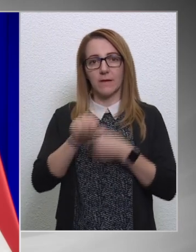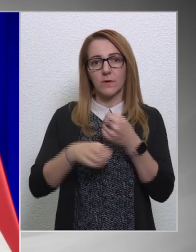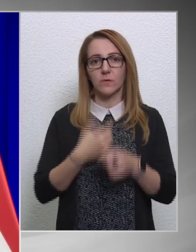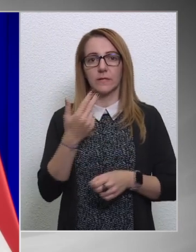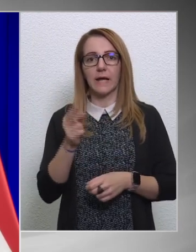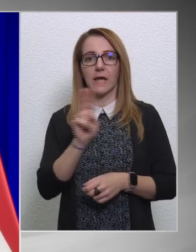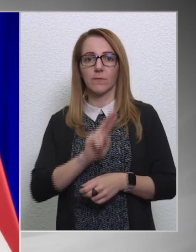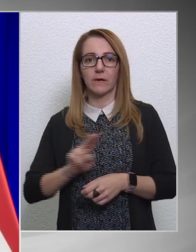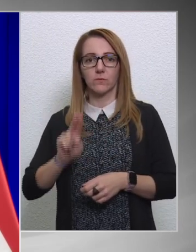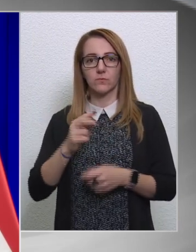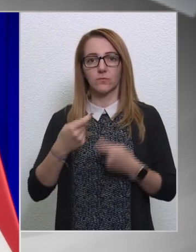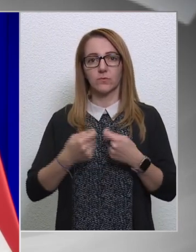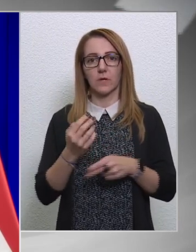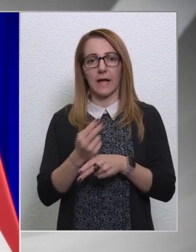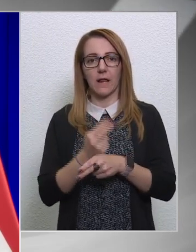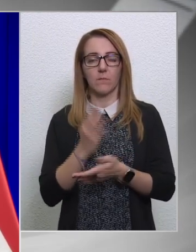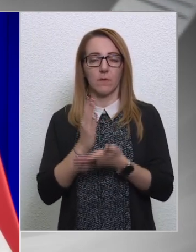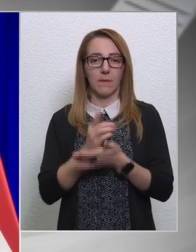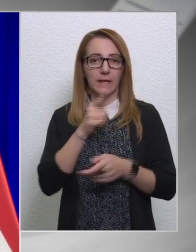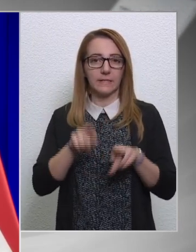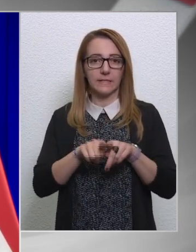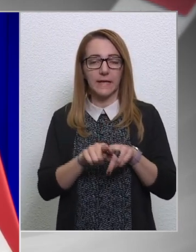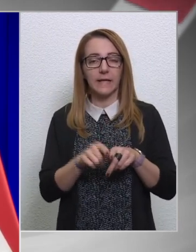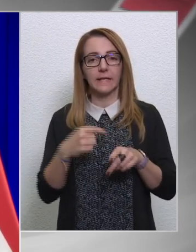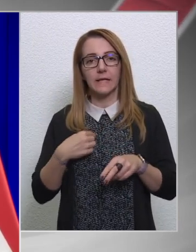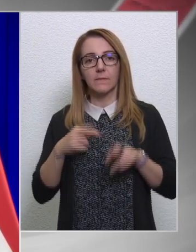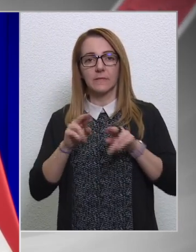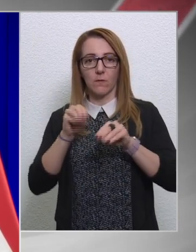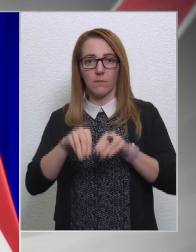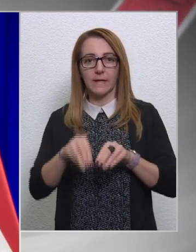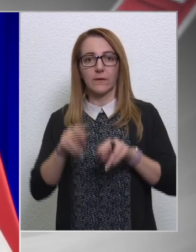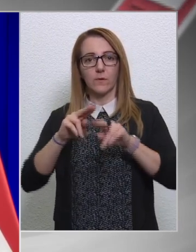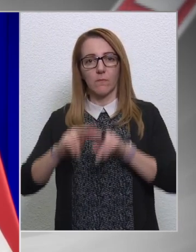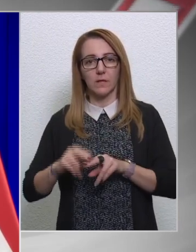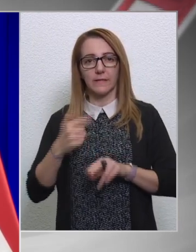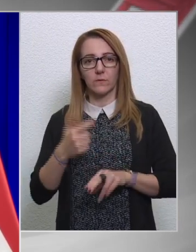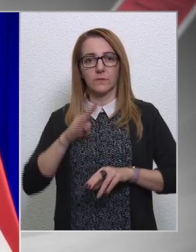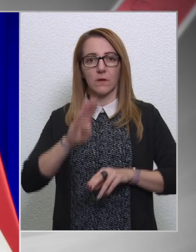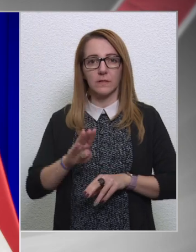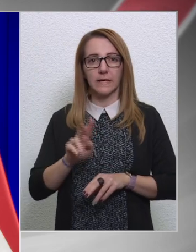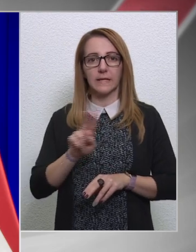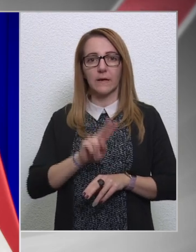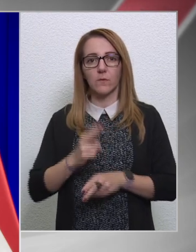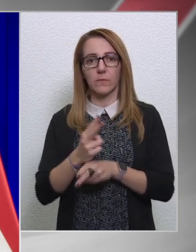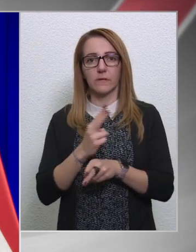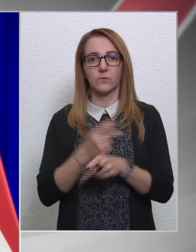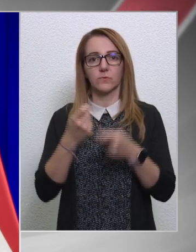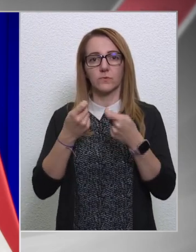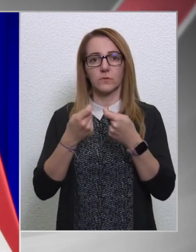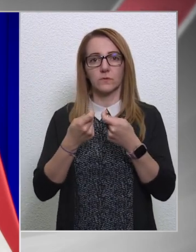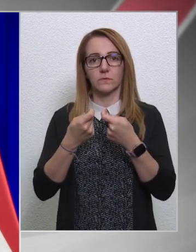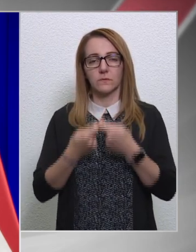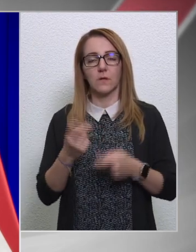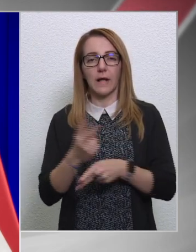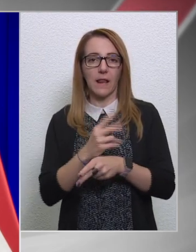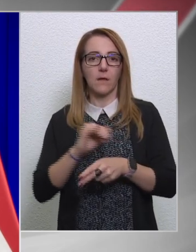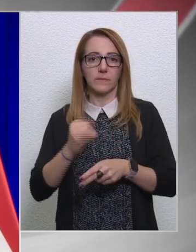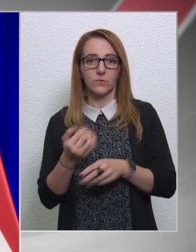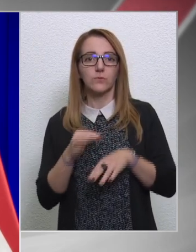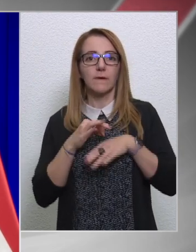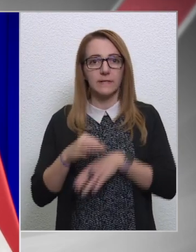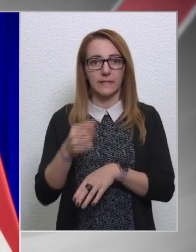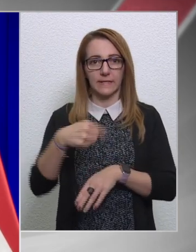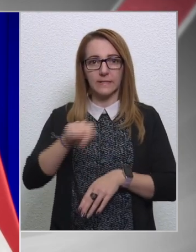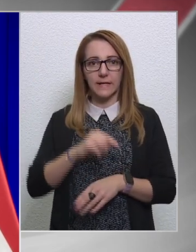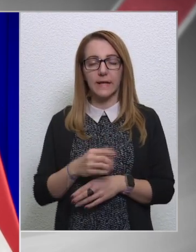tagállamban lesz ilyen. Én abban bízom, hogy a maradék 24 Európai Uniós tagállam is minél hamarabb be fogja vezetni ezeket. Egyébként, ha